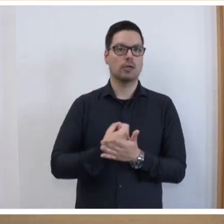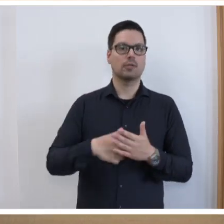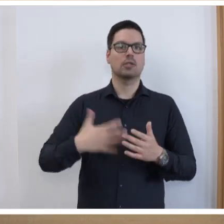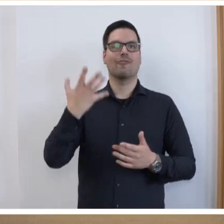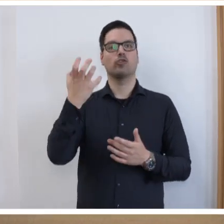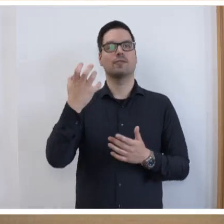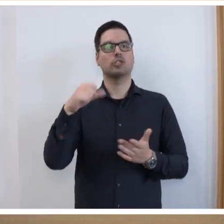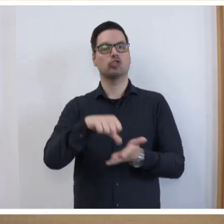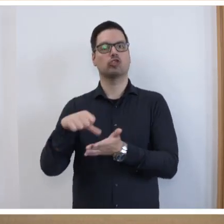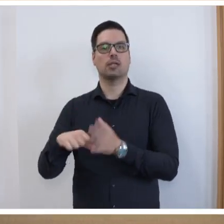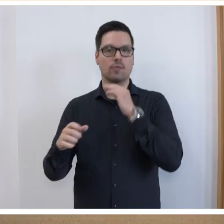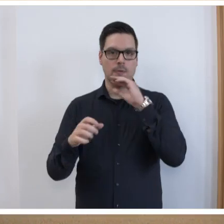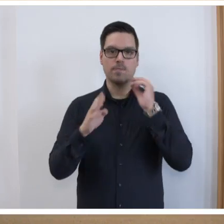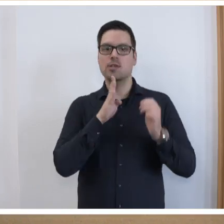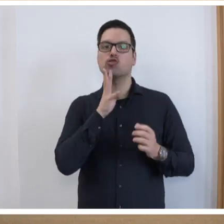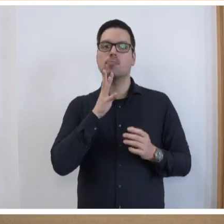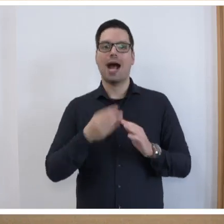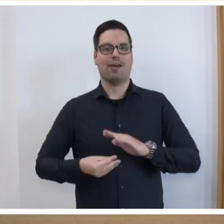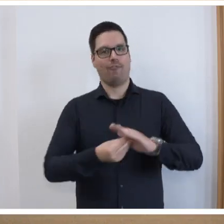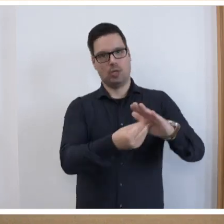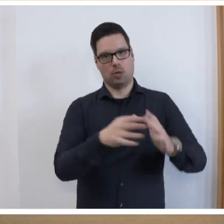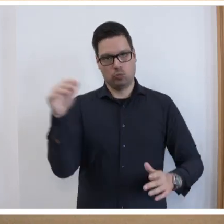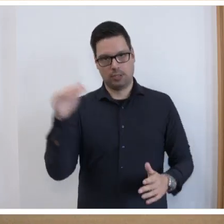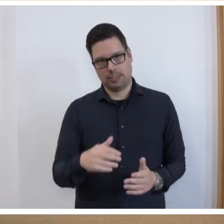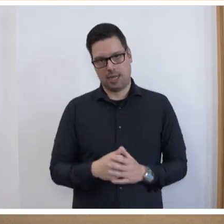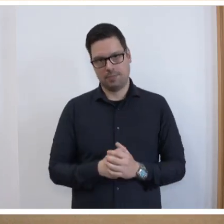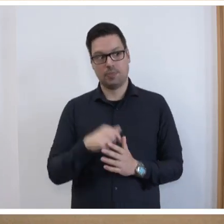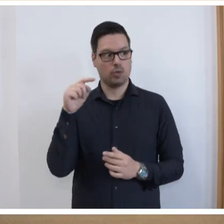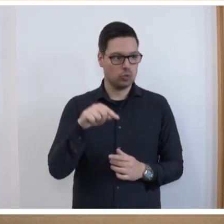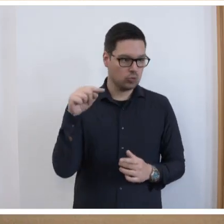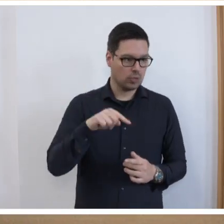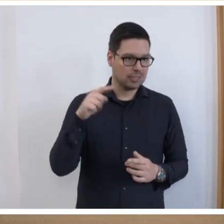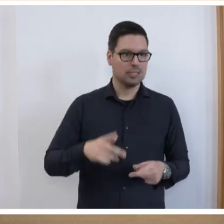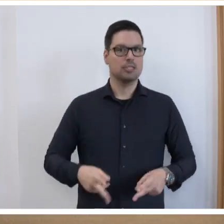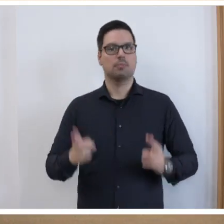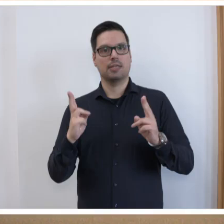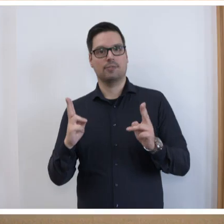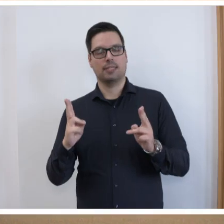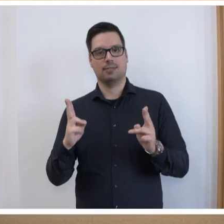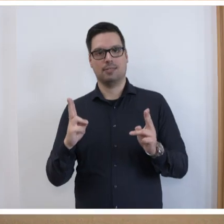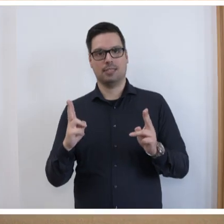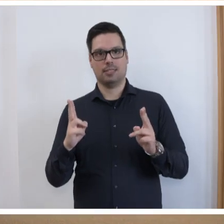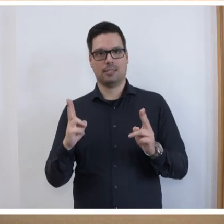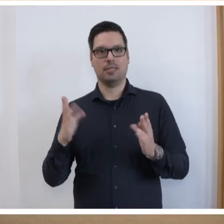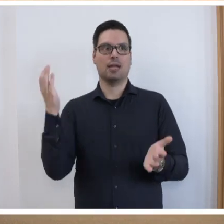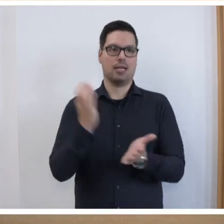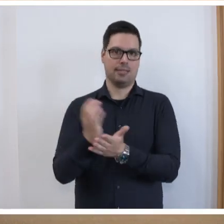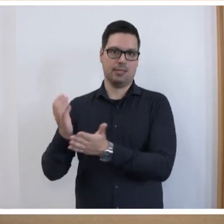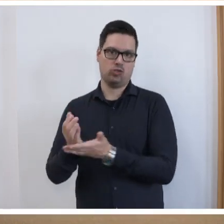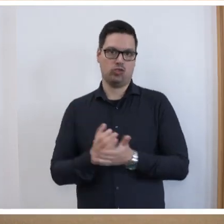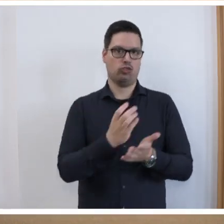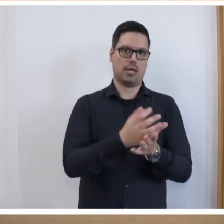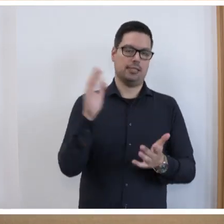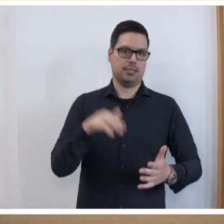50 Stellen für die Sprachförderung zugestimmt haben. Auch hier können wir von Befristeten in unbefristete Beschäftigungsverhältnisse